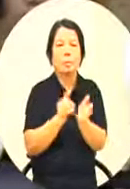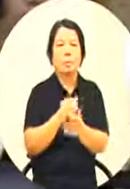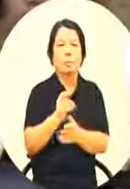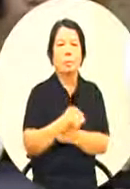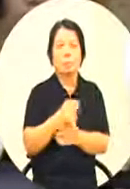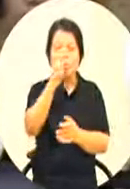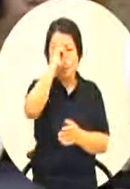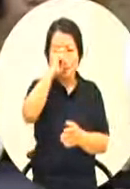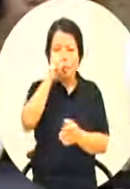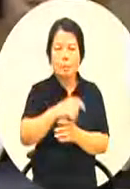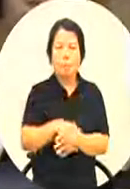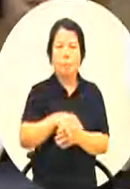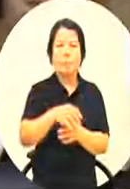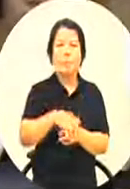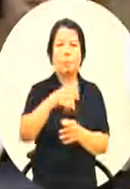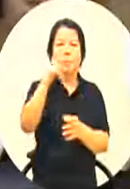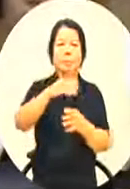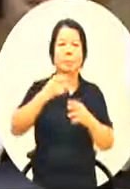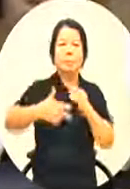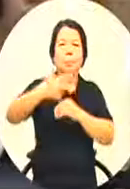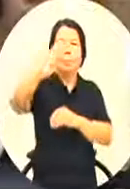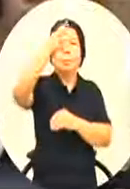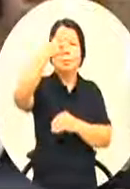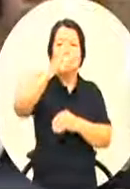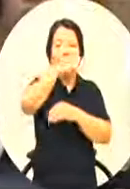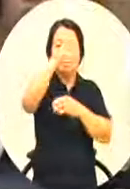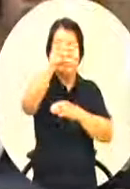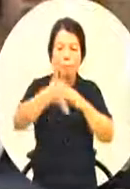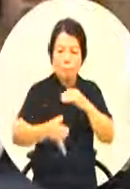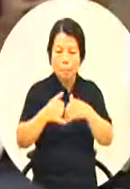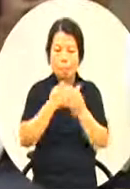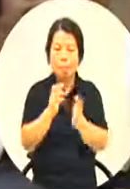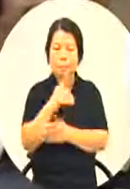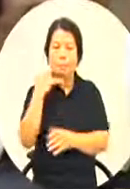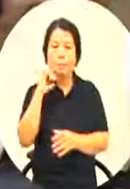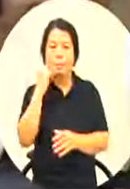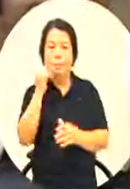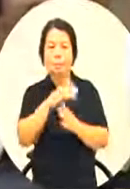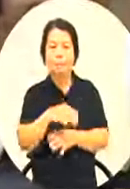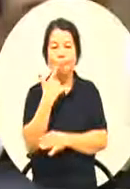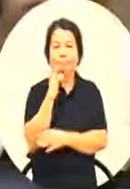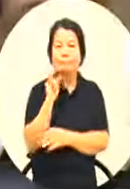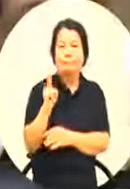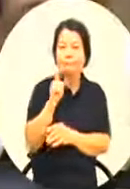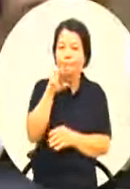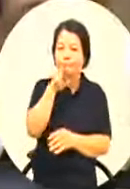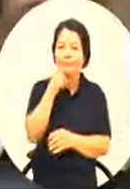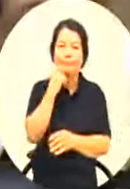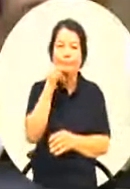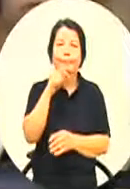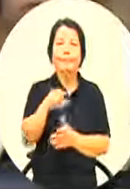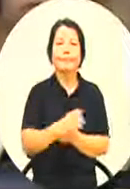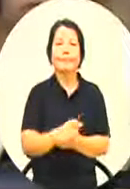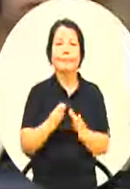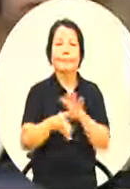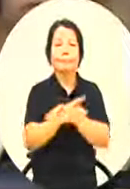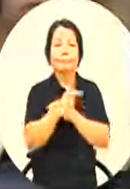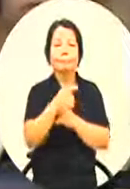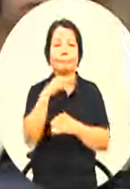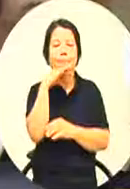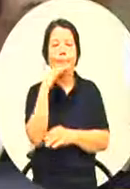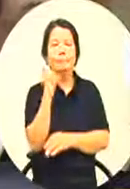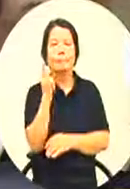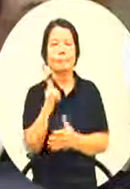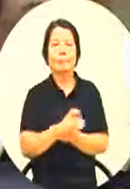看到父母亲的或是我们的家长在那边等待所以在这一个空等的一个时段里面